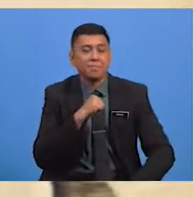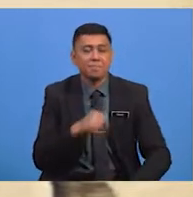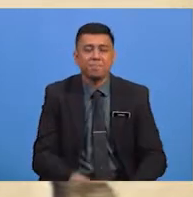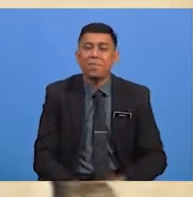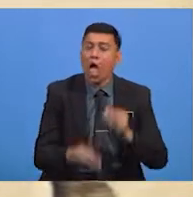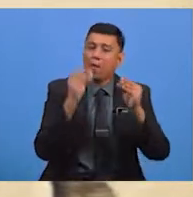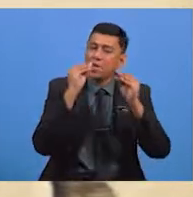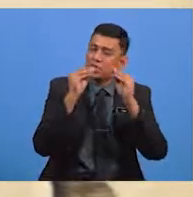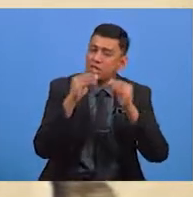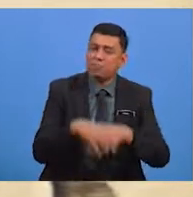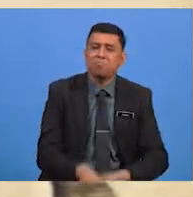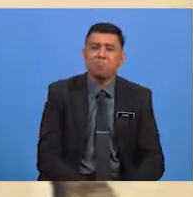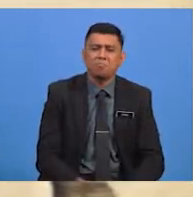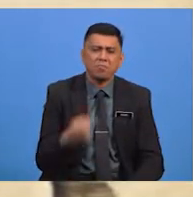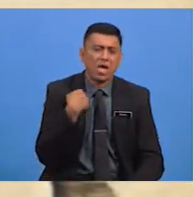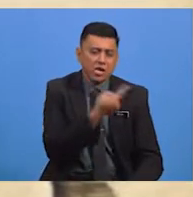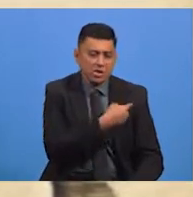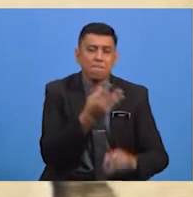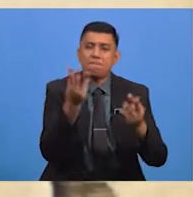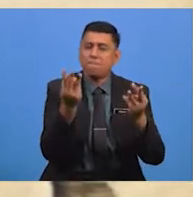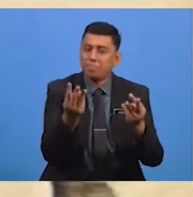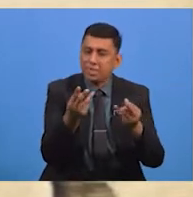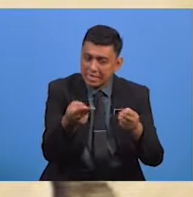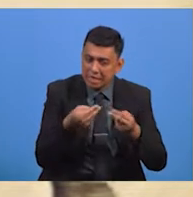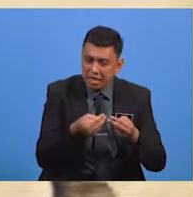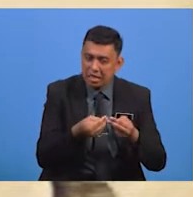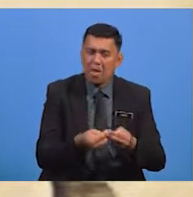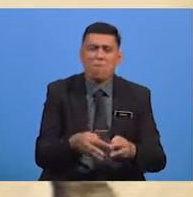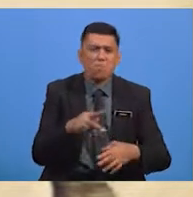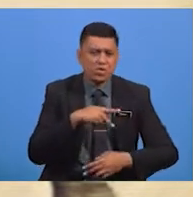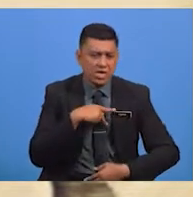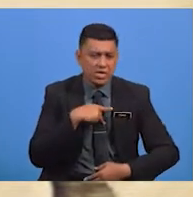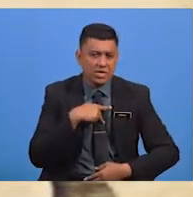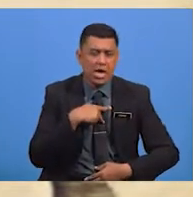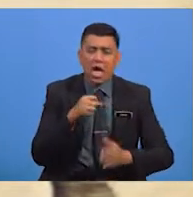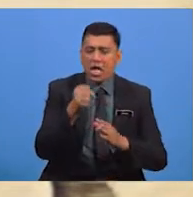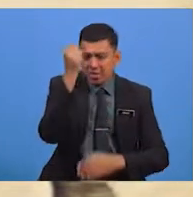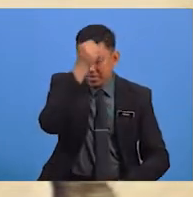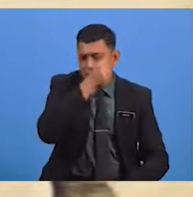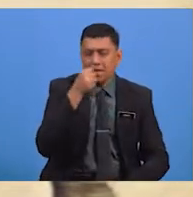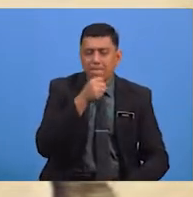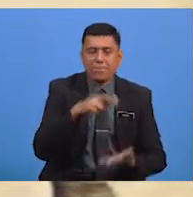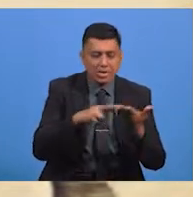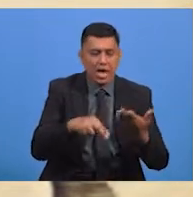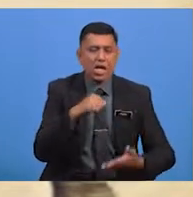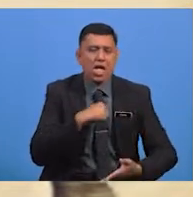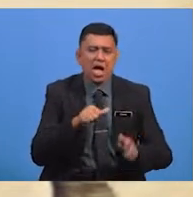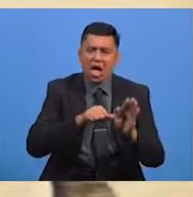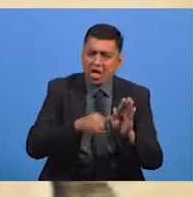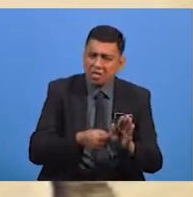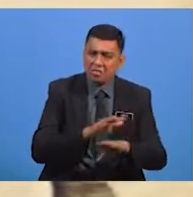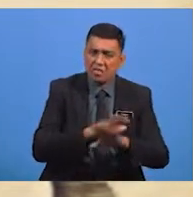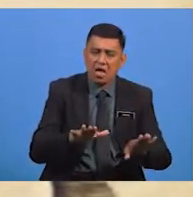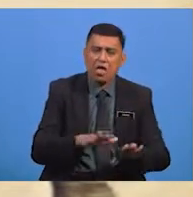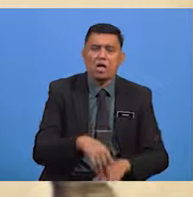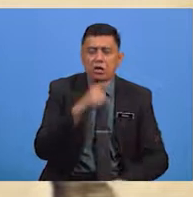Pengajarannya Ialah Kita Hendaklah Mempunyai Sikap Rendah Diri Agar Tidak